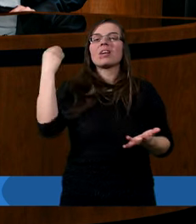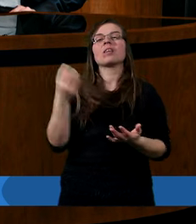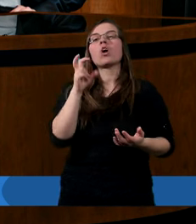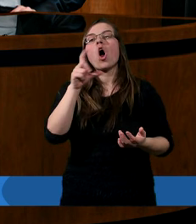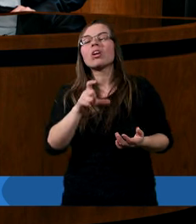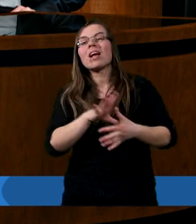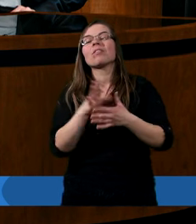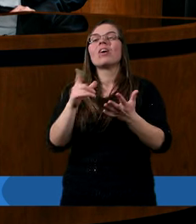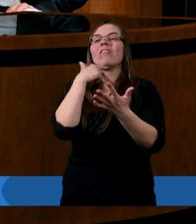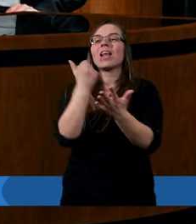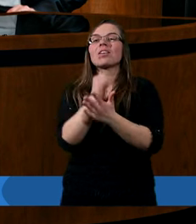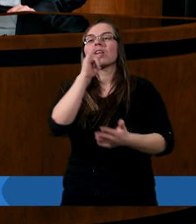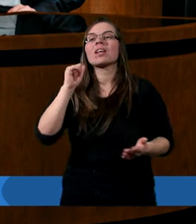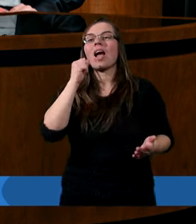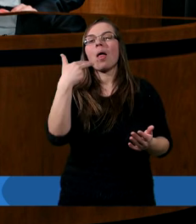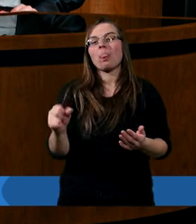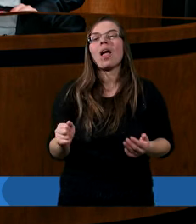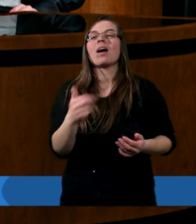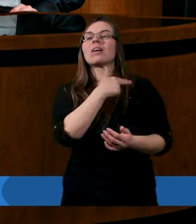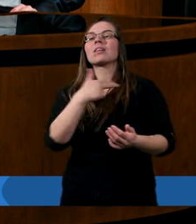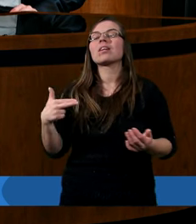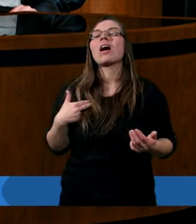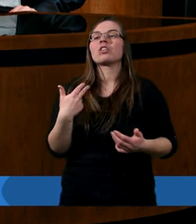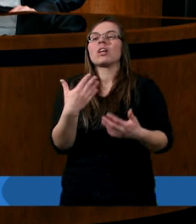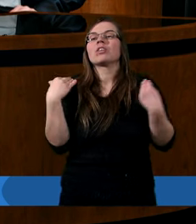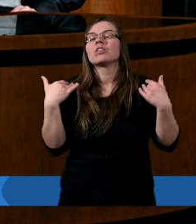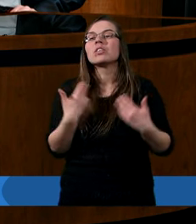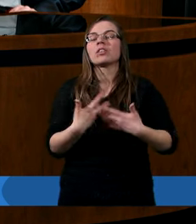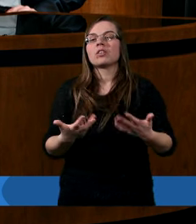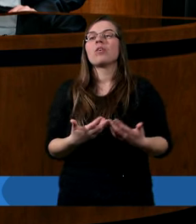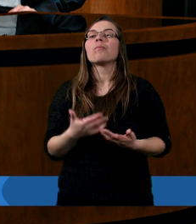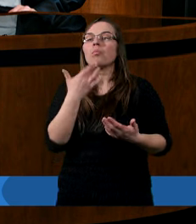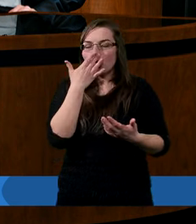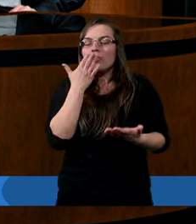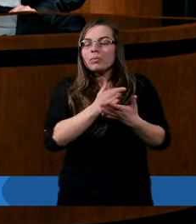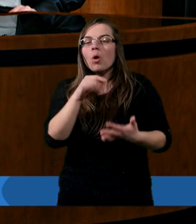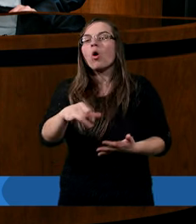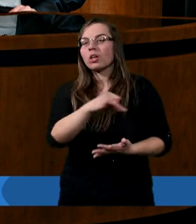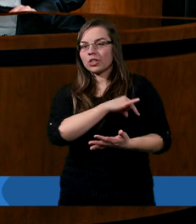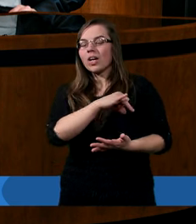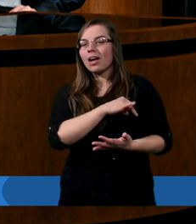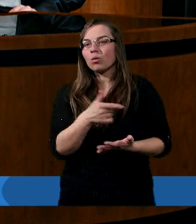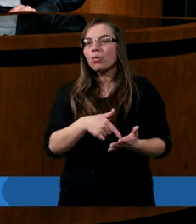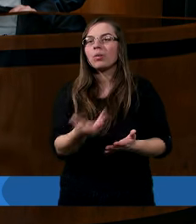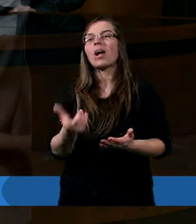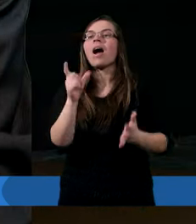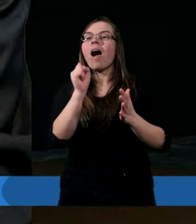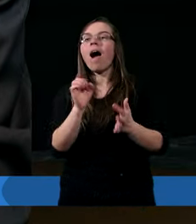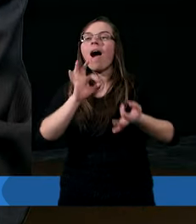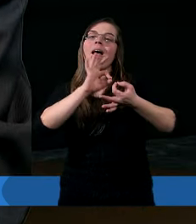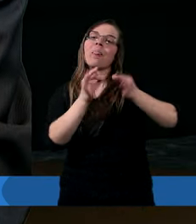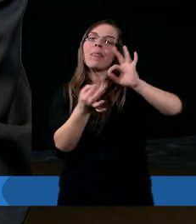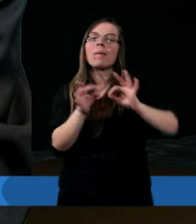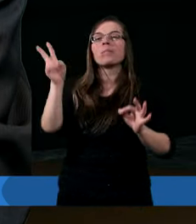chociażby w liście Jana, dziadeczki niegrześci. Mówiliśmy już na temat grzechu. A